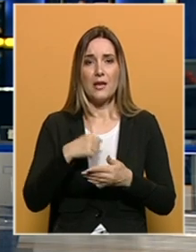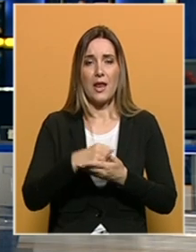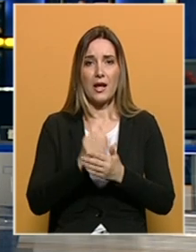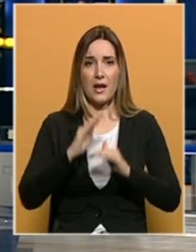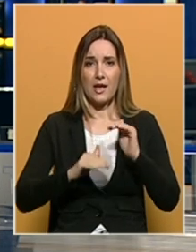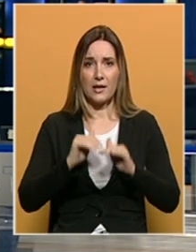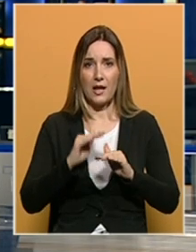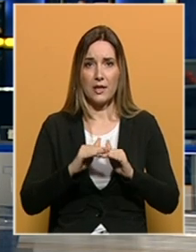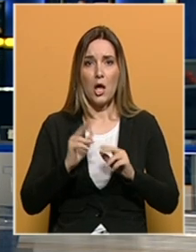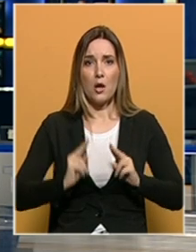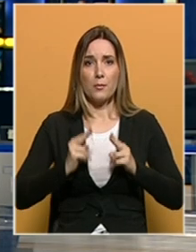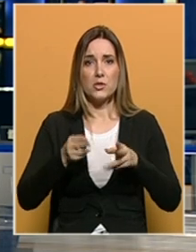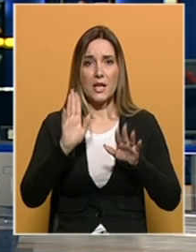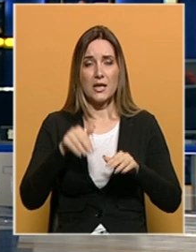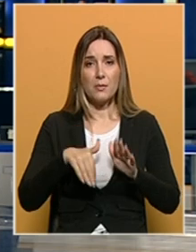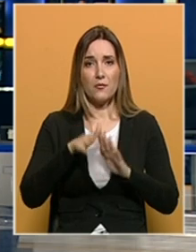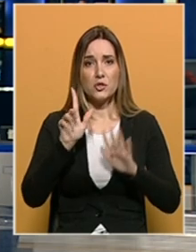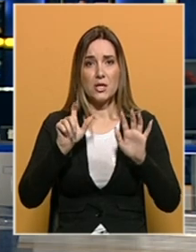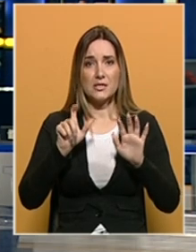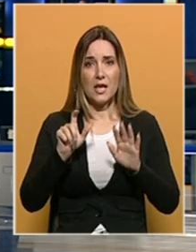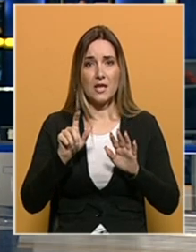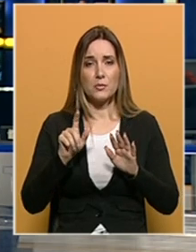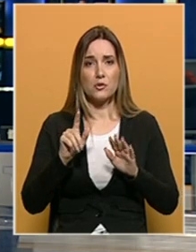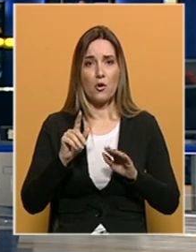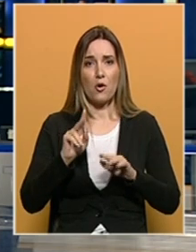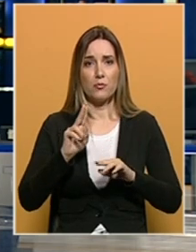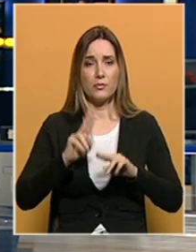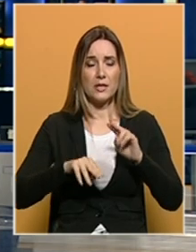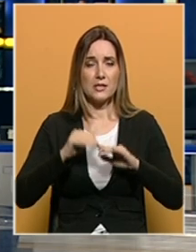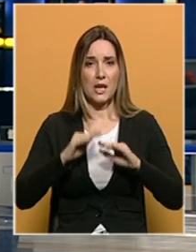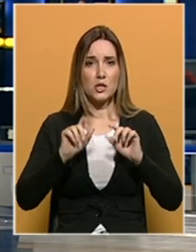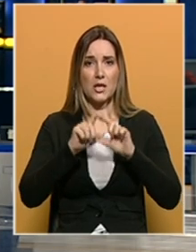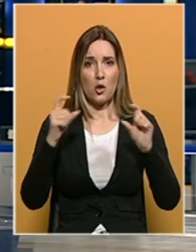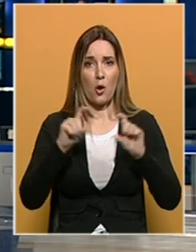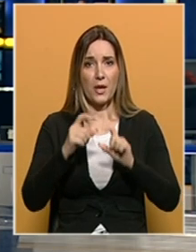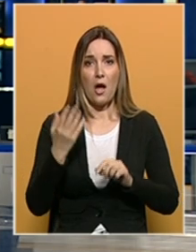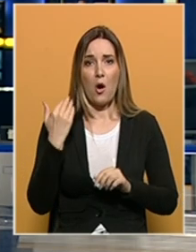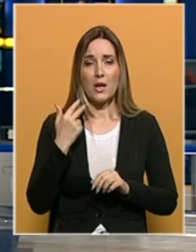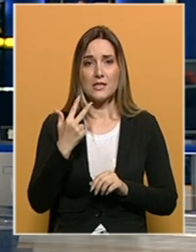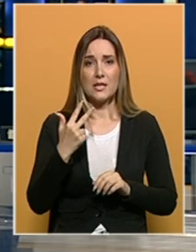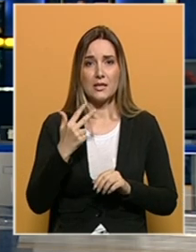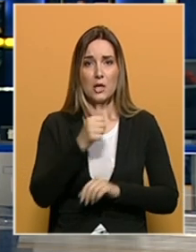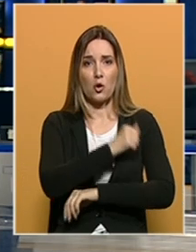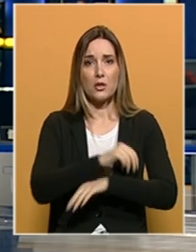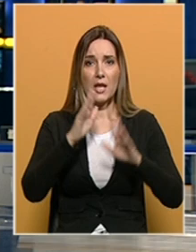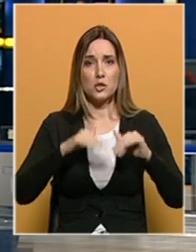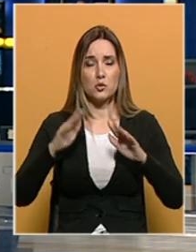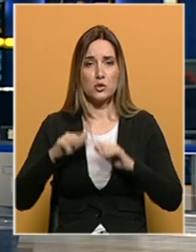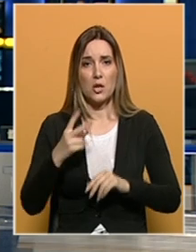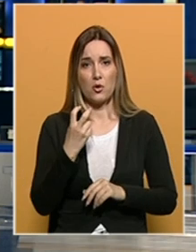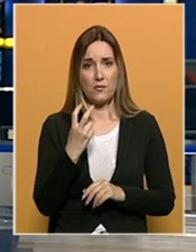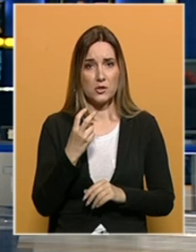gradnja. Mostar ima više od 700 ilegalno izgrađenih objekata, a una za tri godine srušeno je dvijestotine.